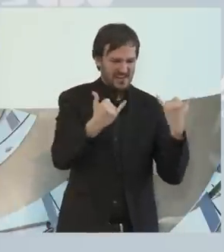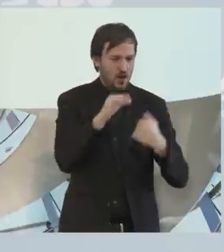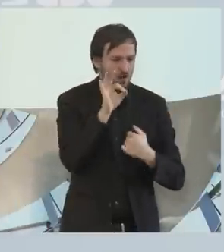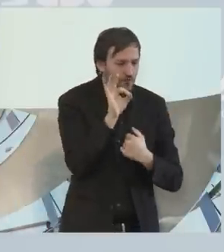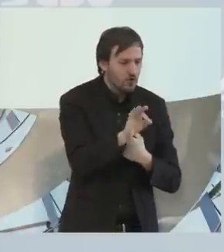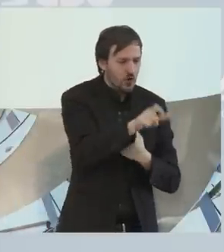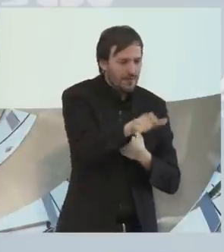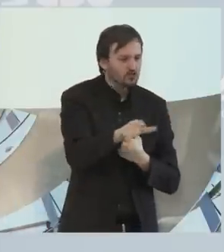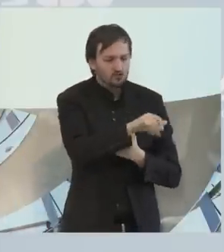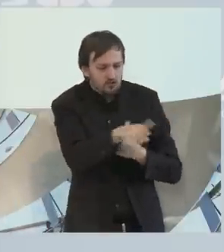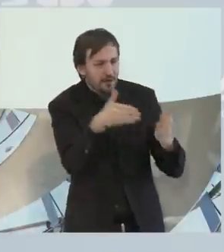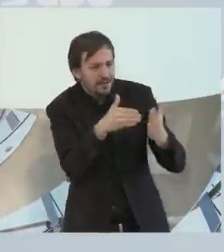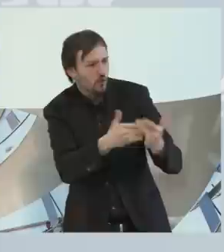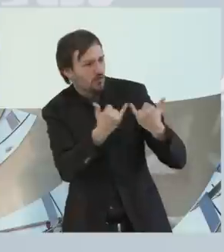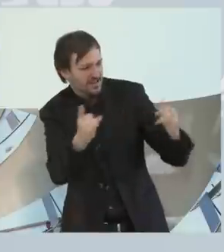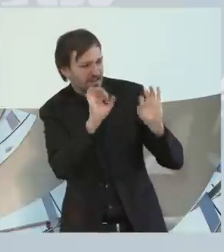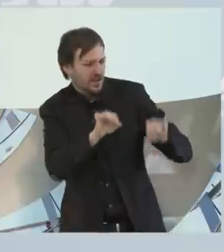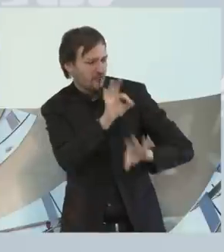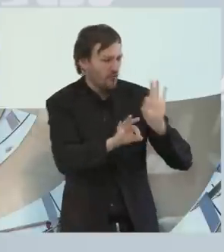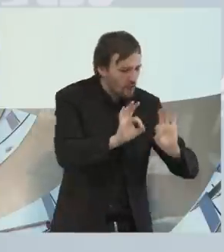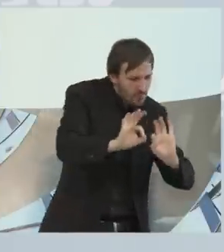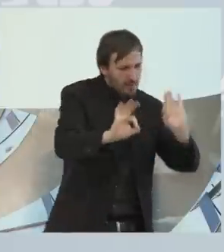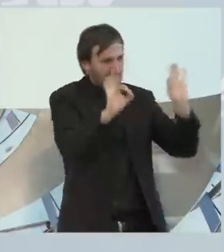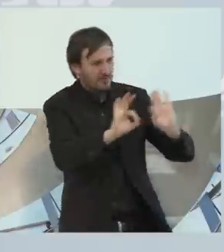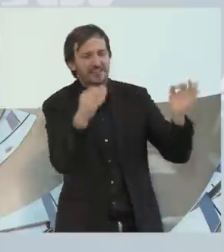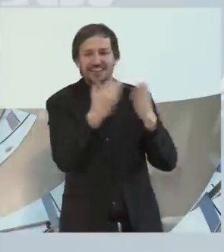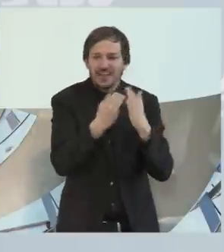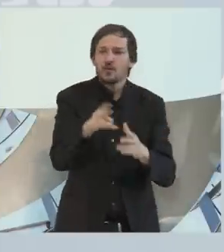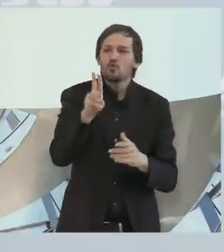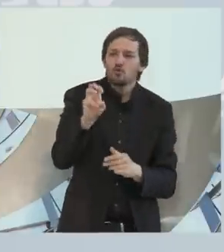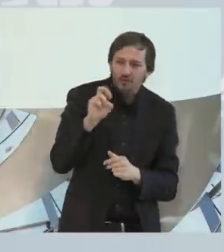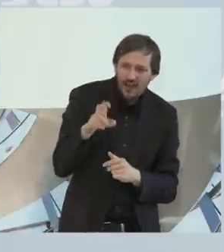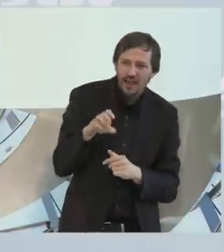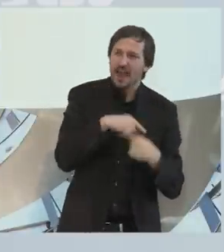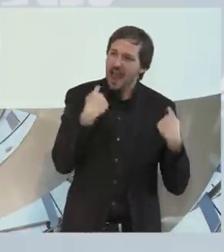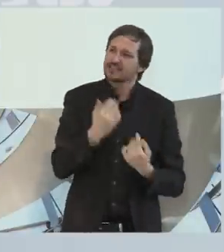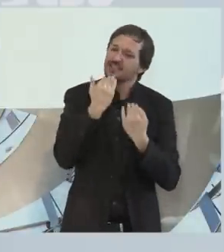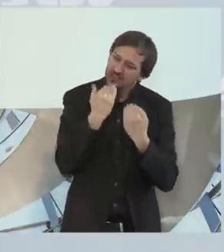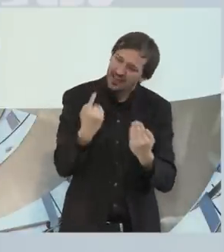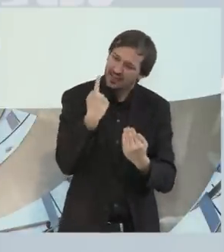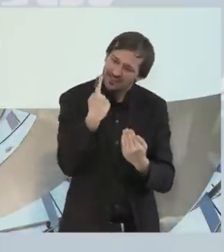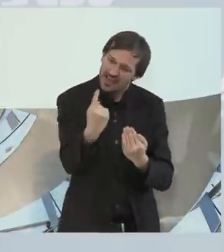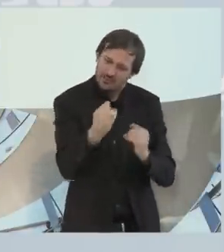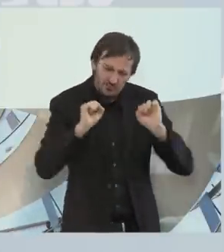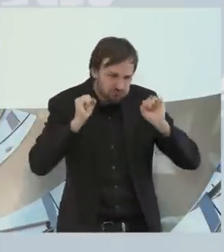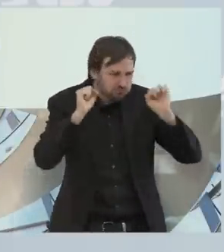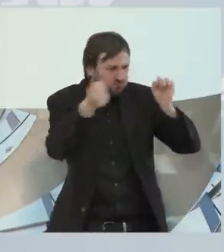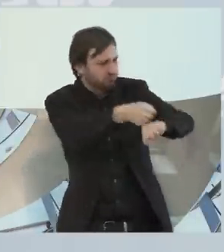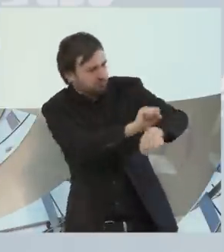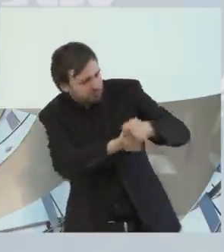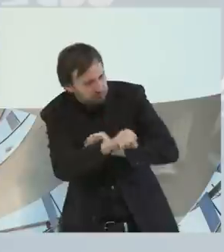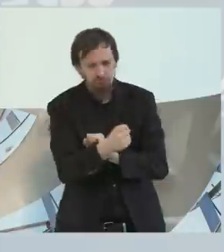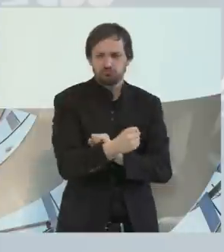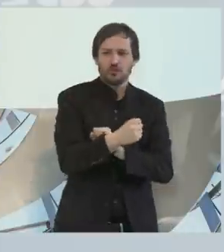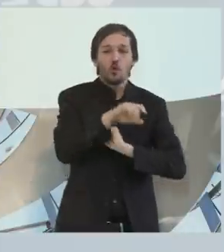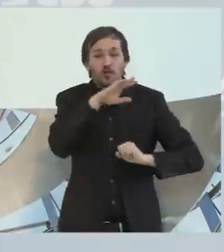Behinderte tun. Und lieber Uwe, herzlichen Dank für deinen Beitrag und für deinen Einsatz und vor allem, dass du auch